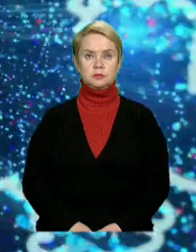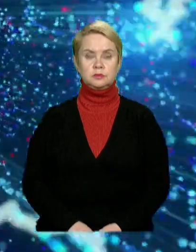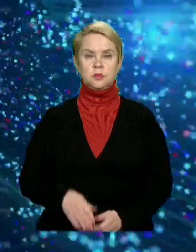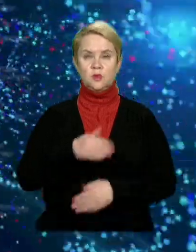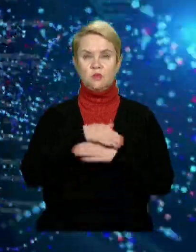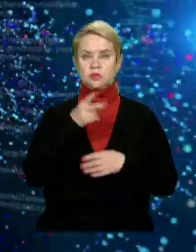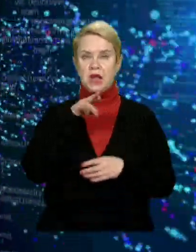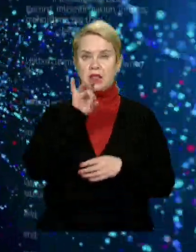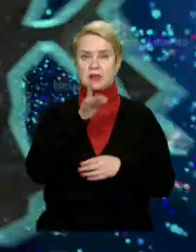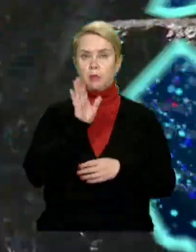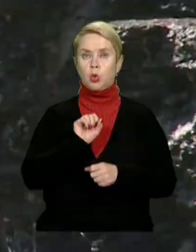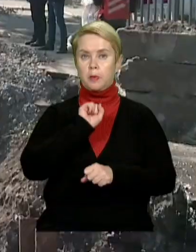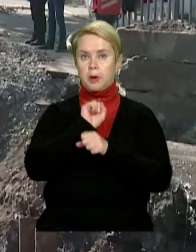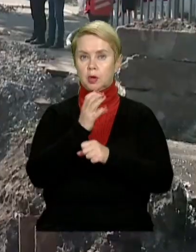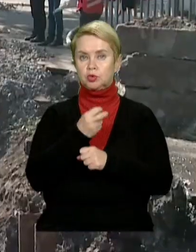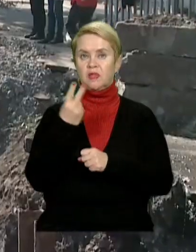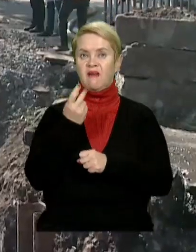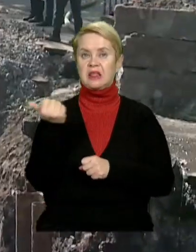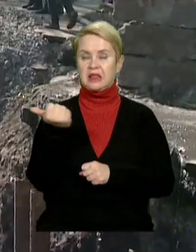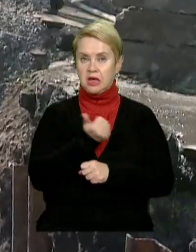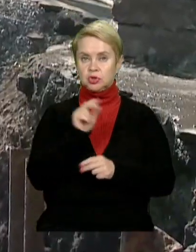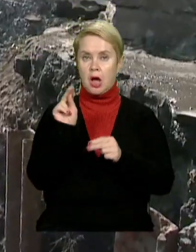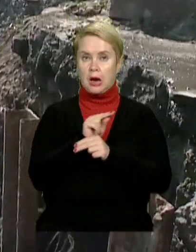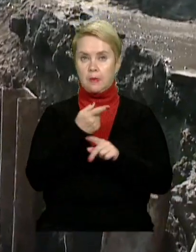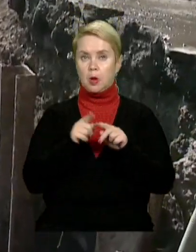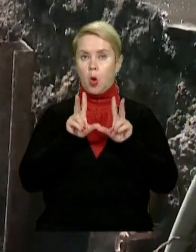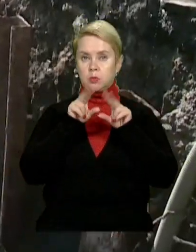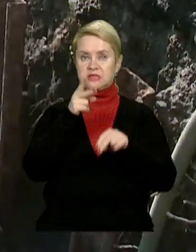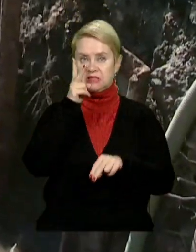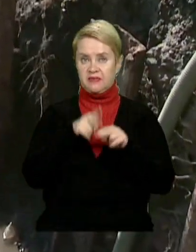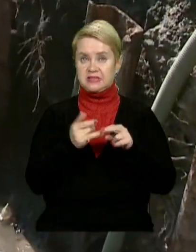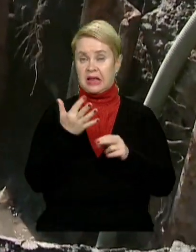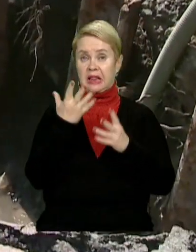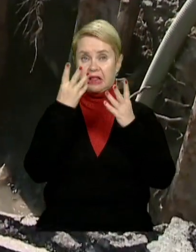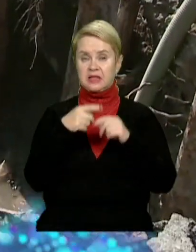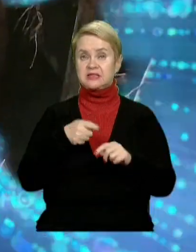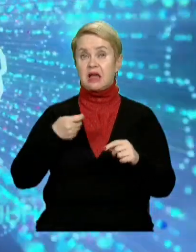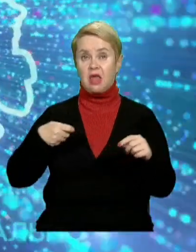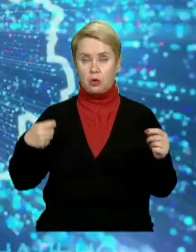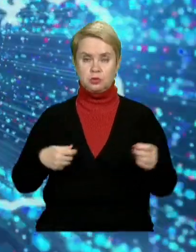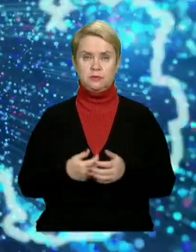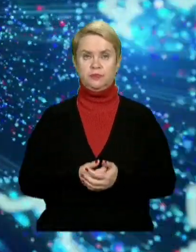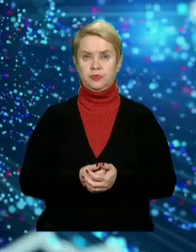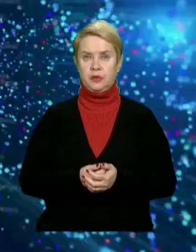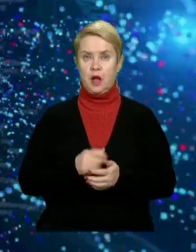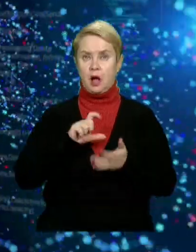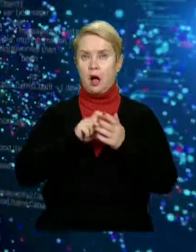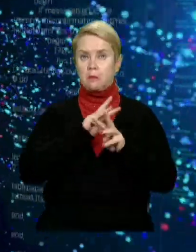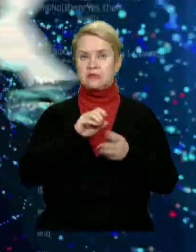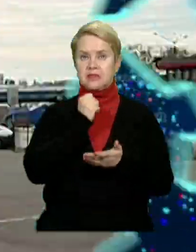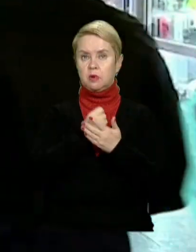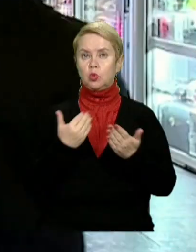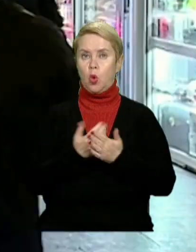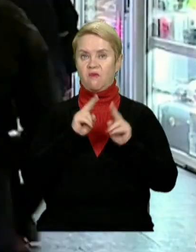Вулиця Янтарна буде перекрита ще мінімум два тижні. Гремонт, який обіцяли завершити за кілька днів, затягується. Кабмін затвердив